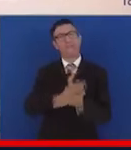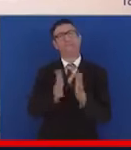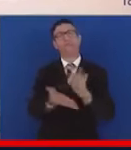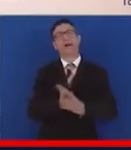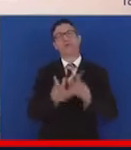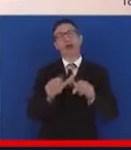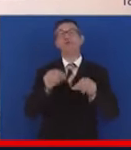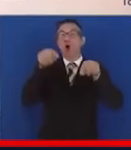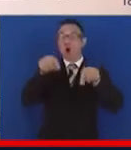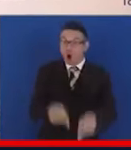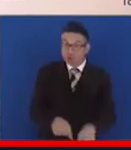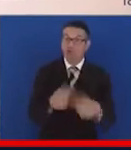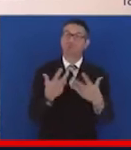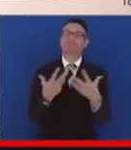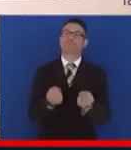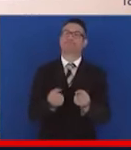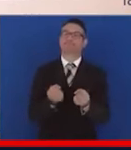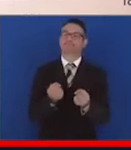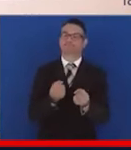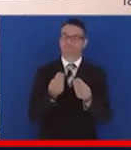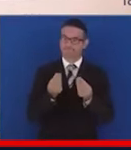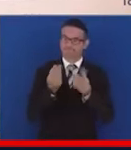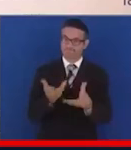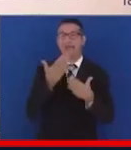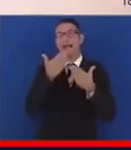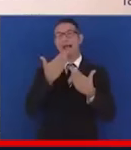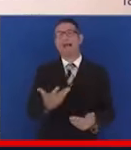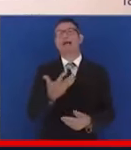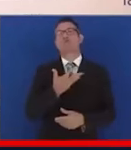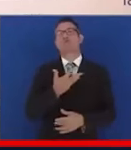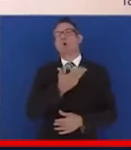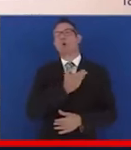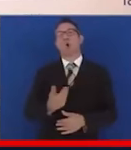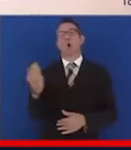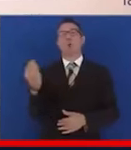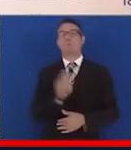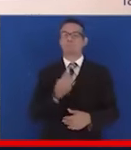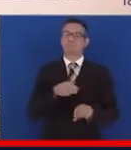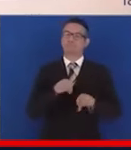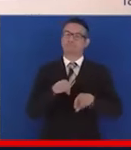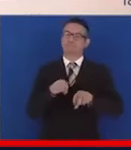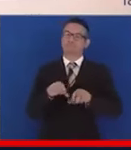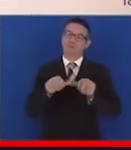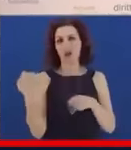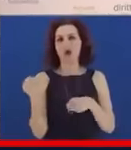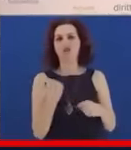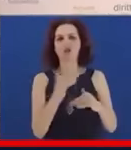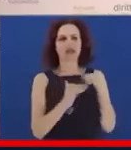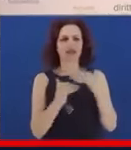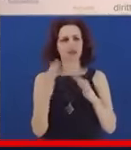oggi diventano concretezze grazie al commissariamento si corre per realizzarla.